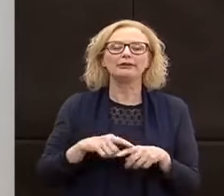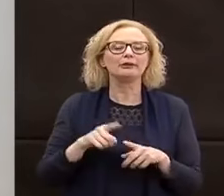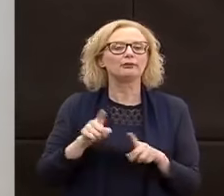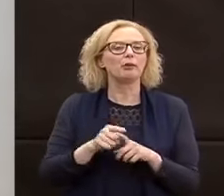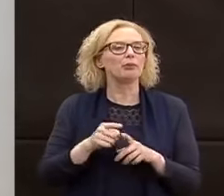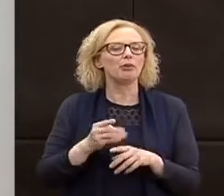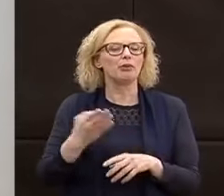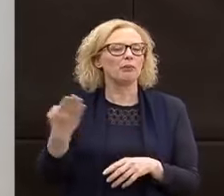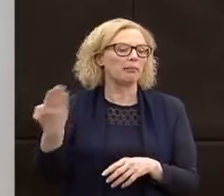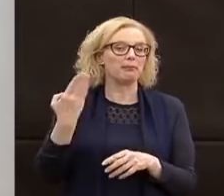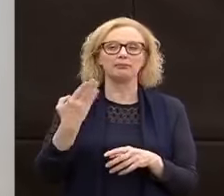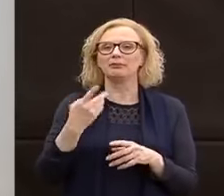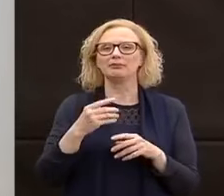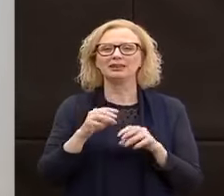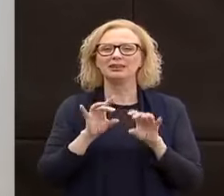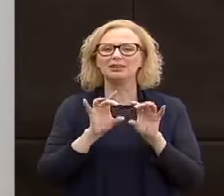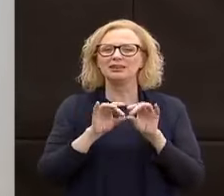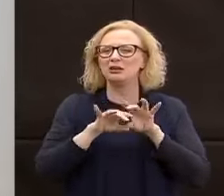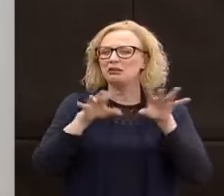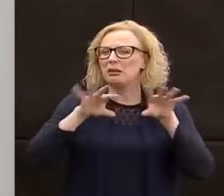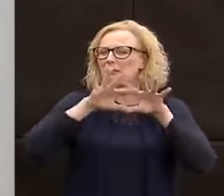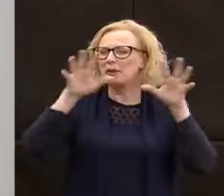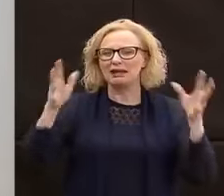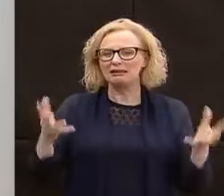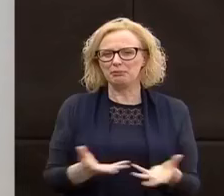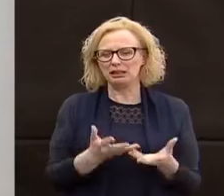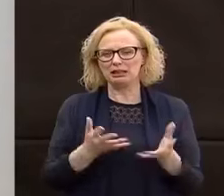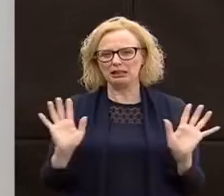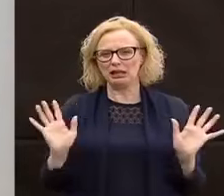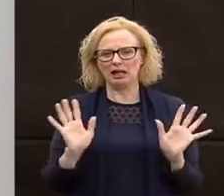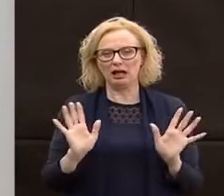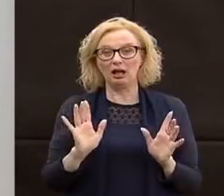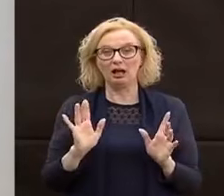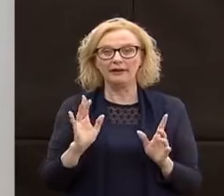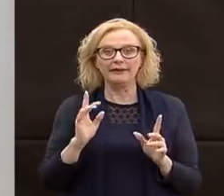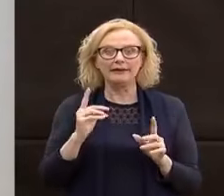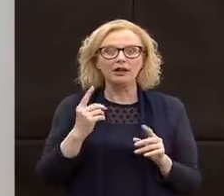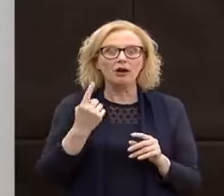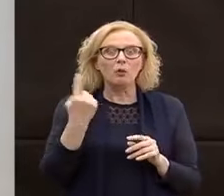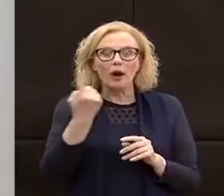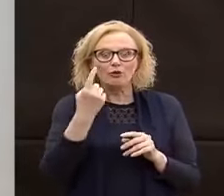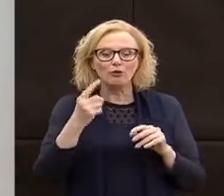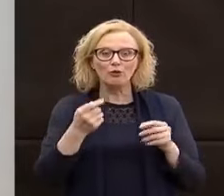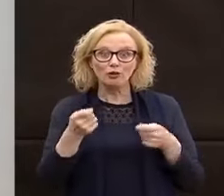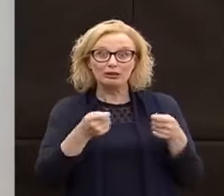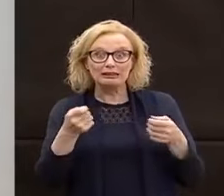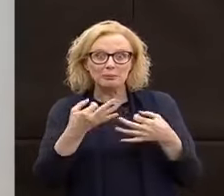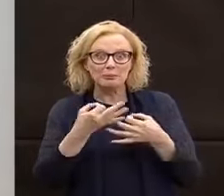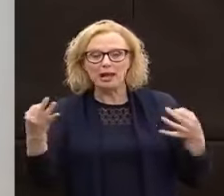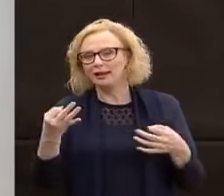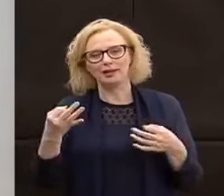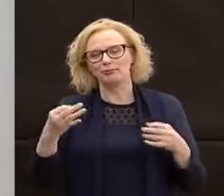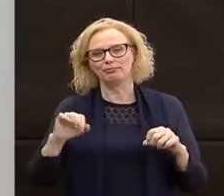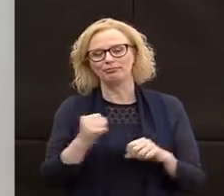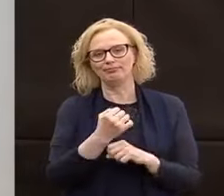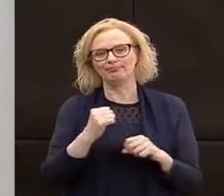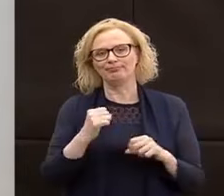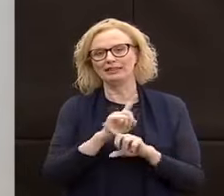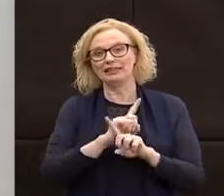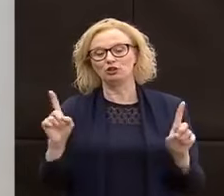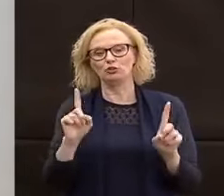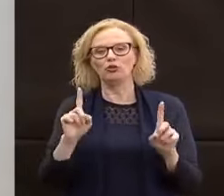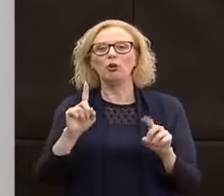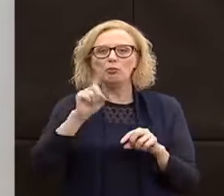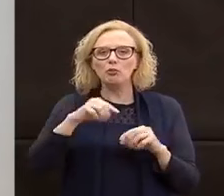da una pandemia di livello mondiale che nessuno ha saputo gestire in maniera adeguata e che le RSA si sono trovate ad